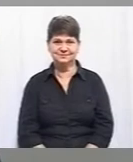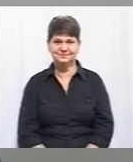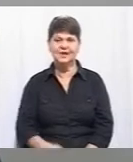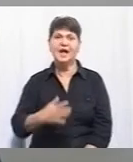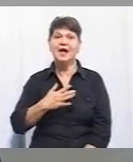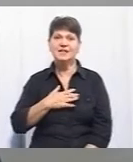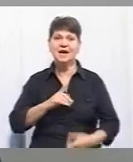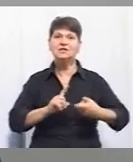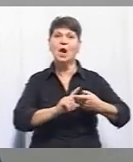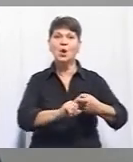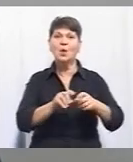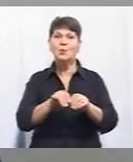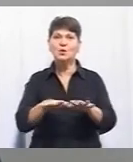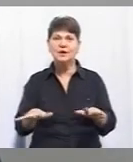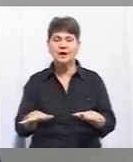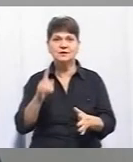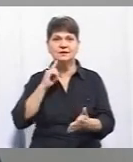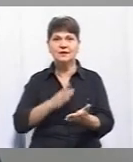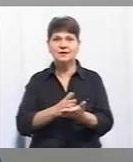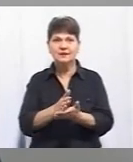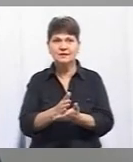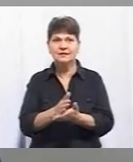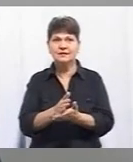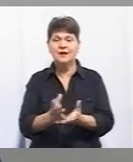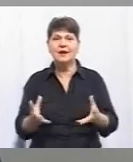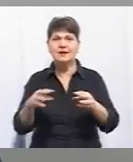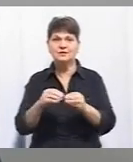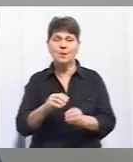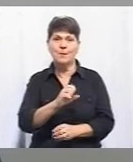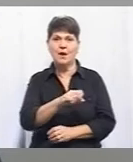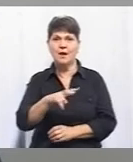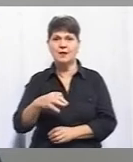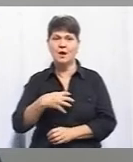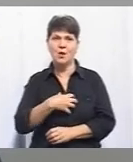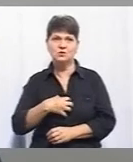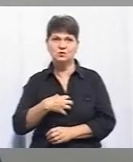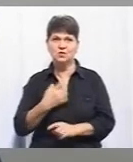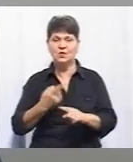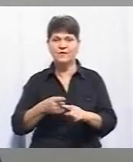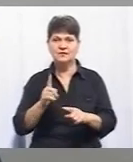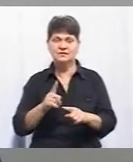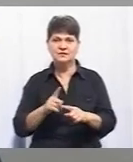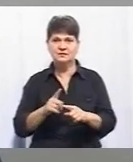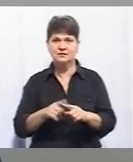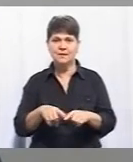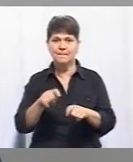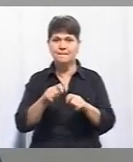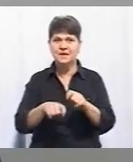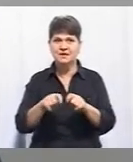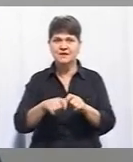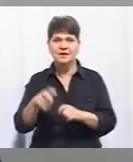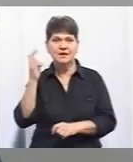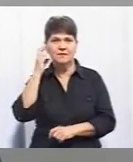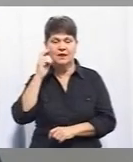Наші комунікації теж зосереджені в Києві, ми комунікуємо всю мережу разом, але, тим не менше, основа комунікації – це рівне-рівному. Ми перевірили це в Києві,